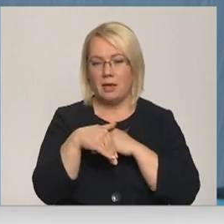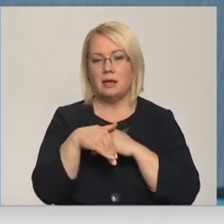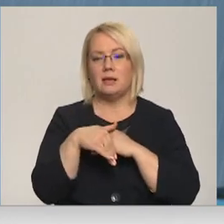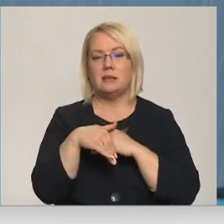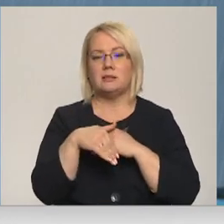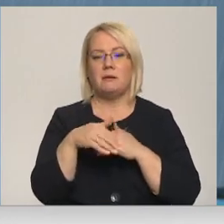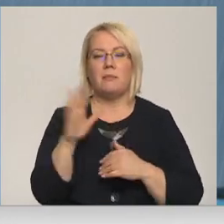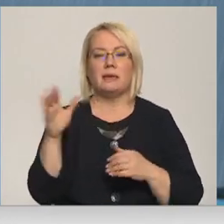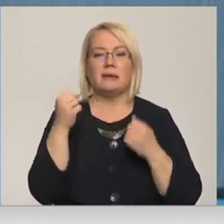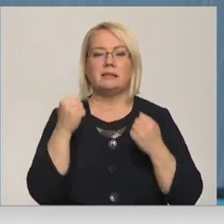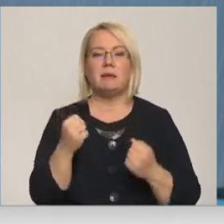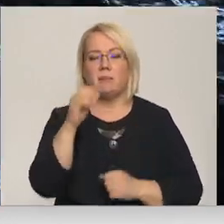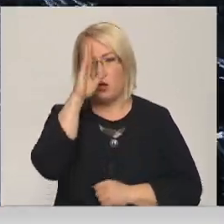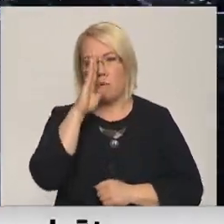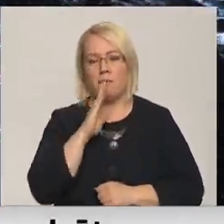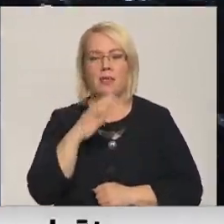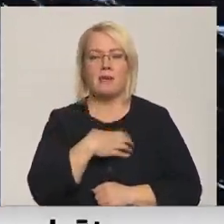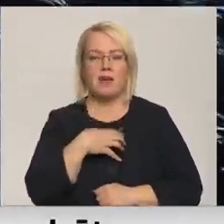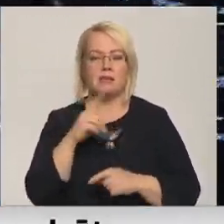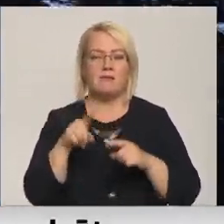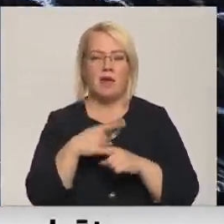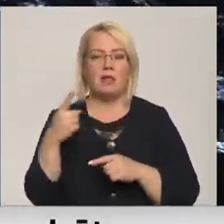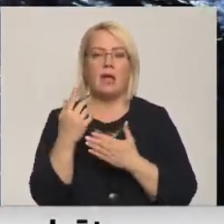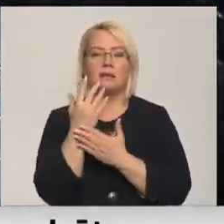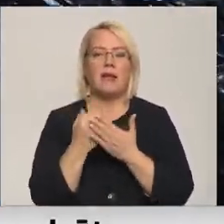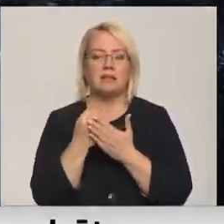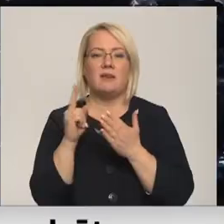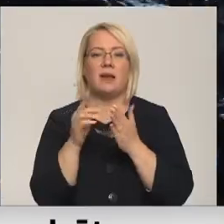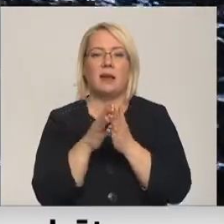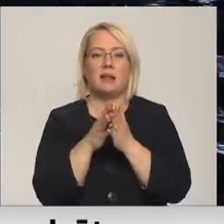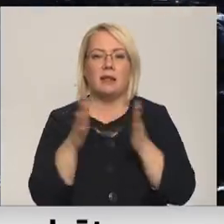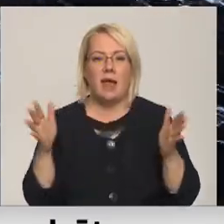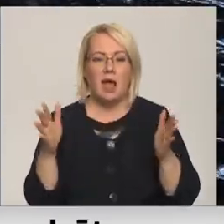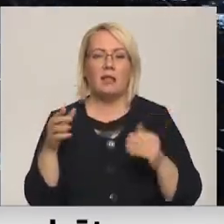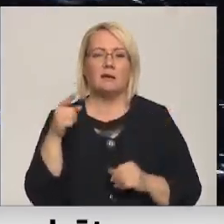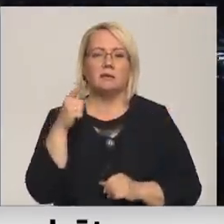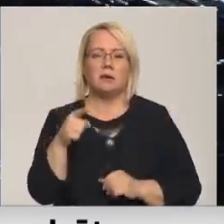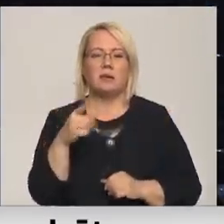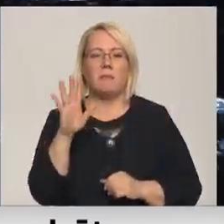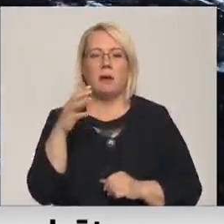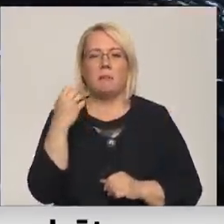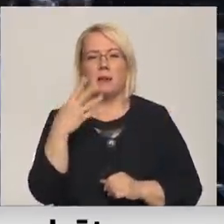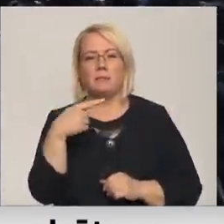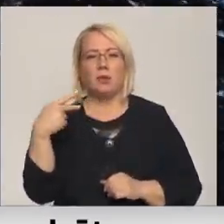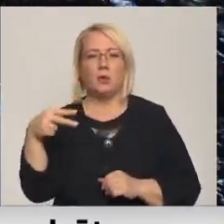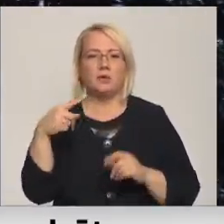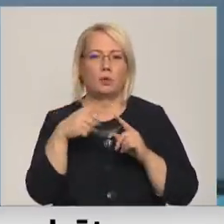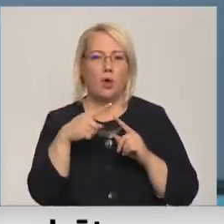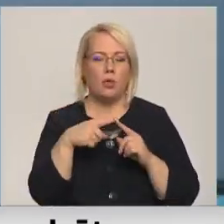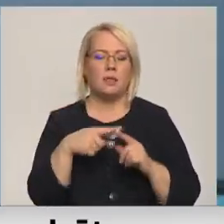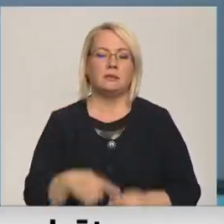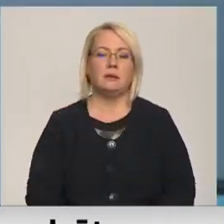stipri nopietnāk palīdzību ir vajadzīgi. Tās rezerves ir ļoti liels, šobrīd tā jauta 50-20 tūnas, tas